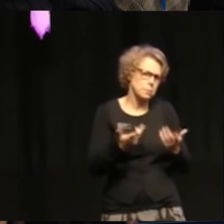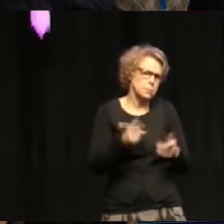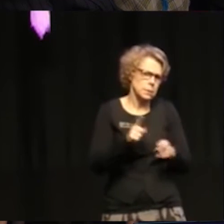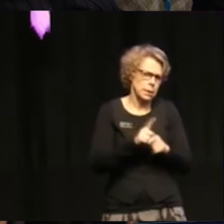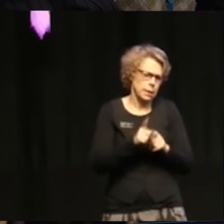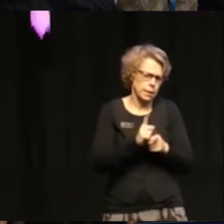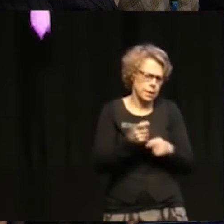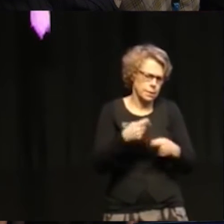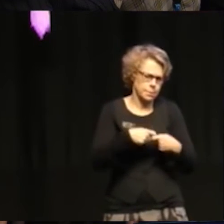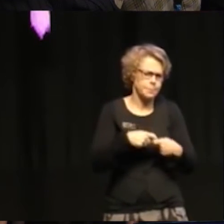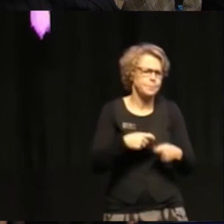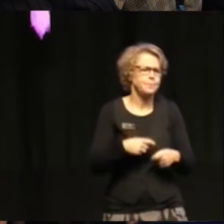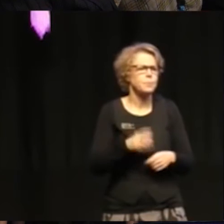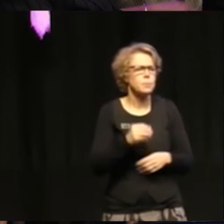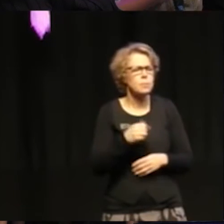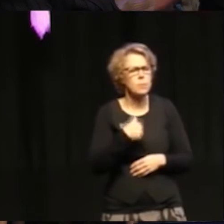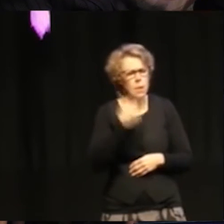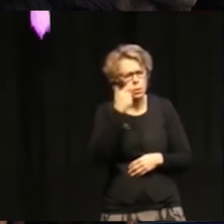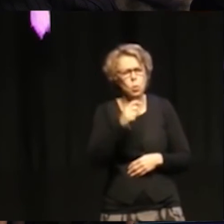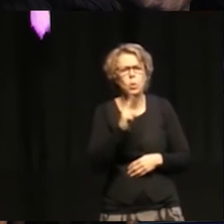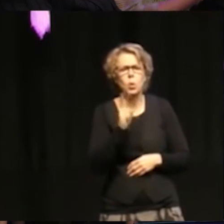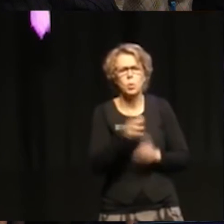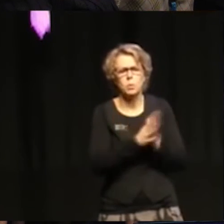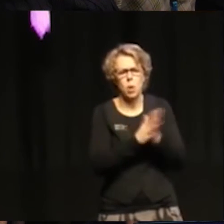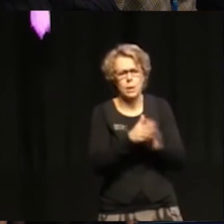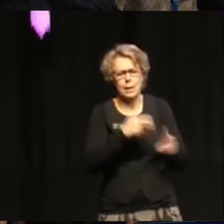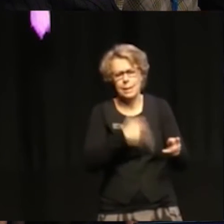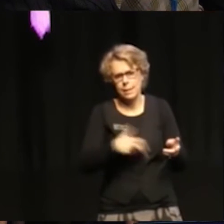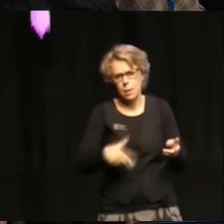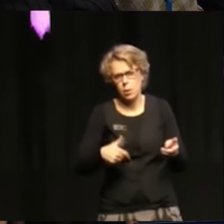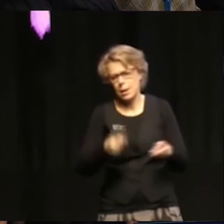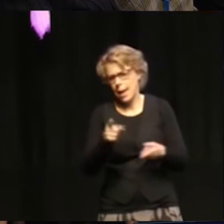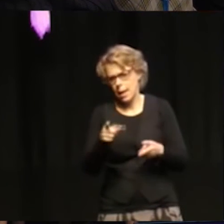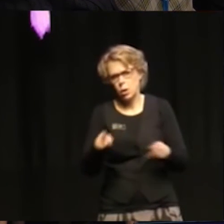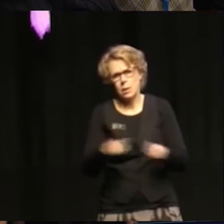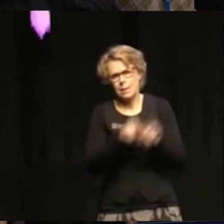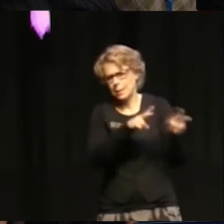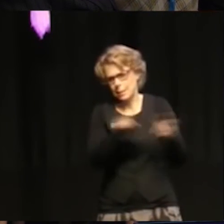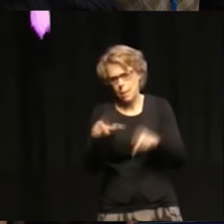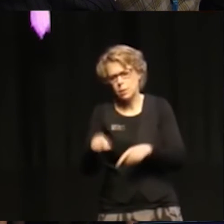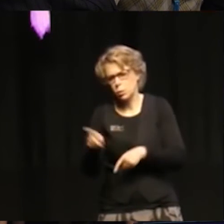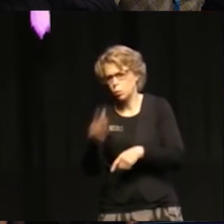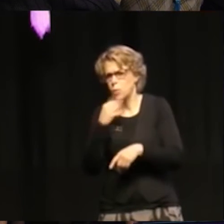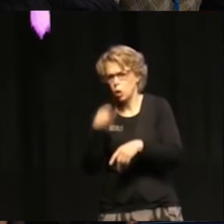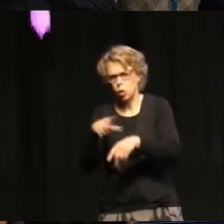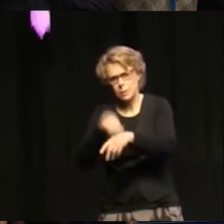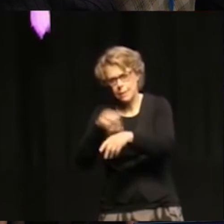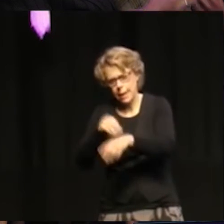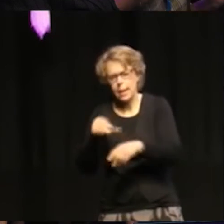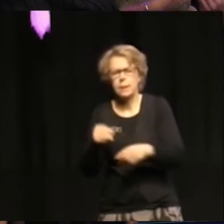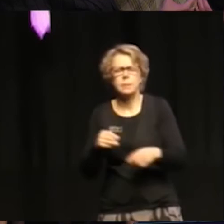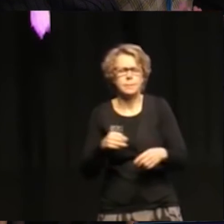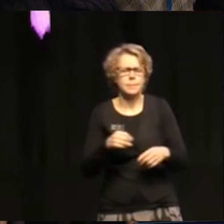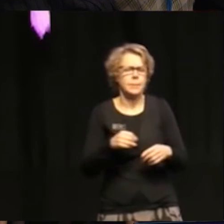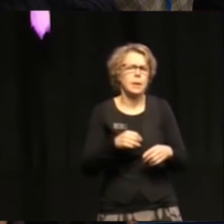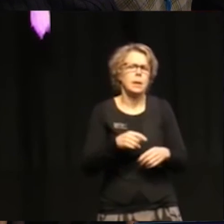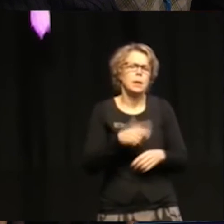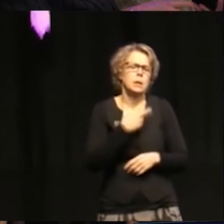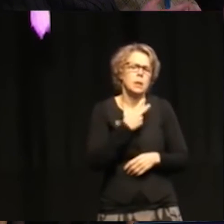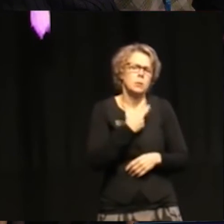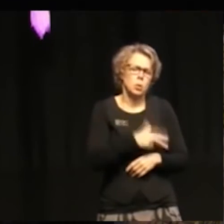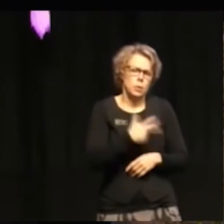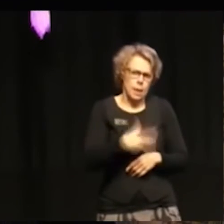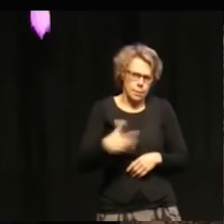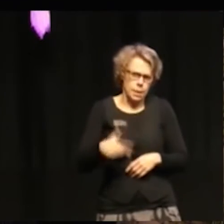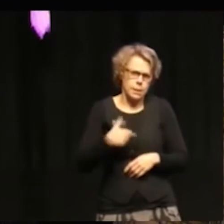Jag tror att de challenges i Dänemark är väldigt similar i vad du talar om i Sverige. Så i Dänemark, som